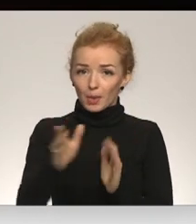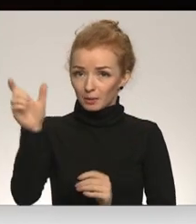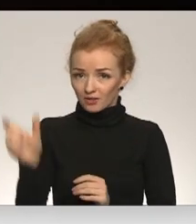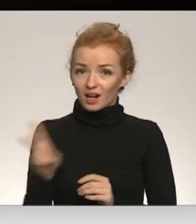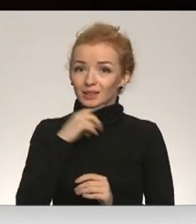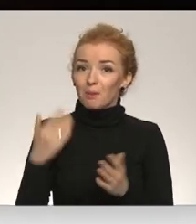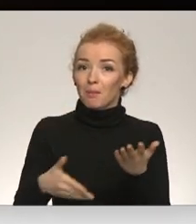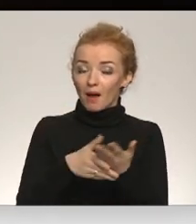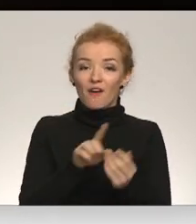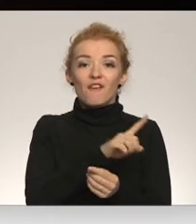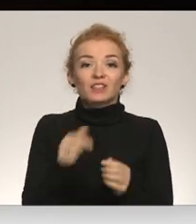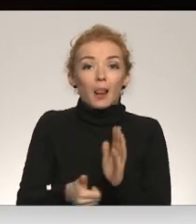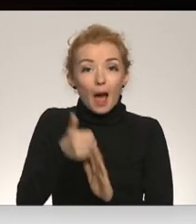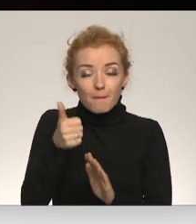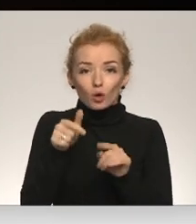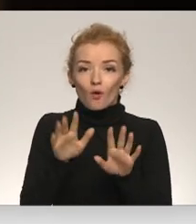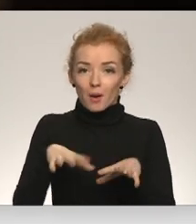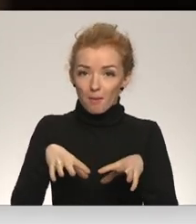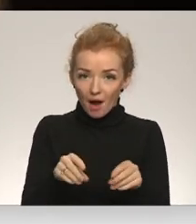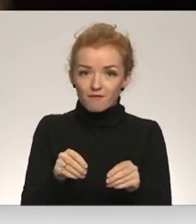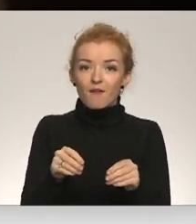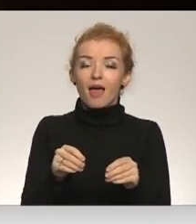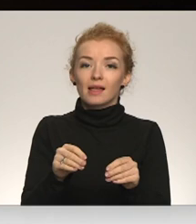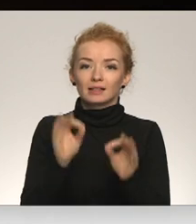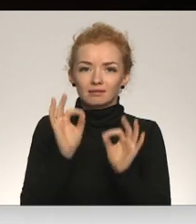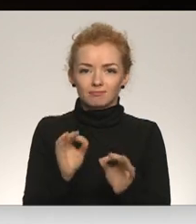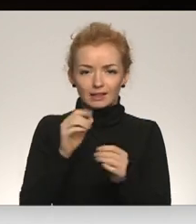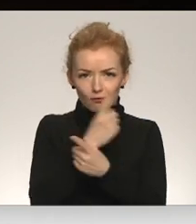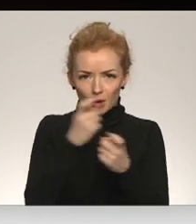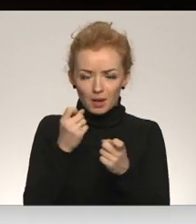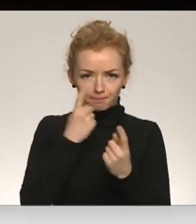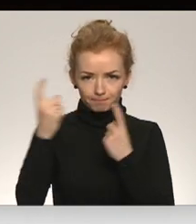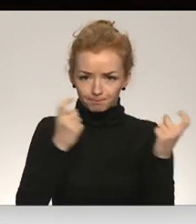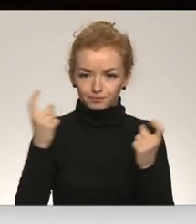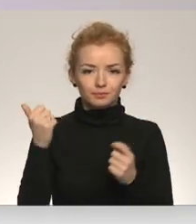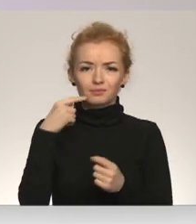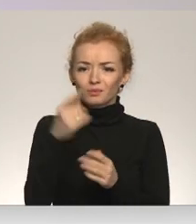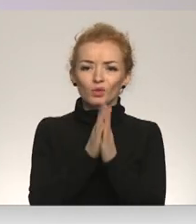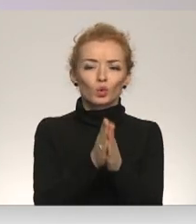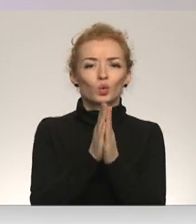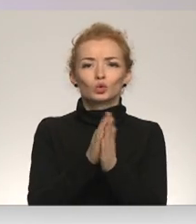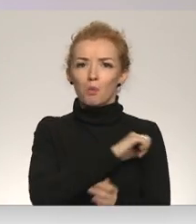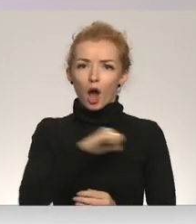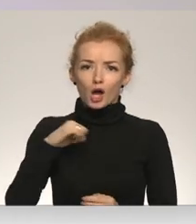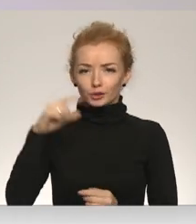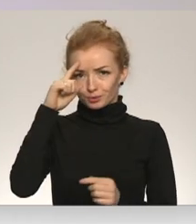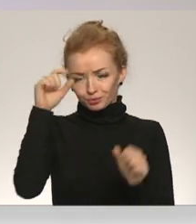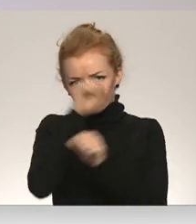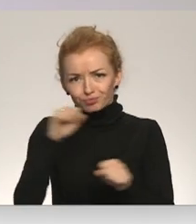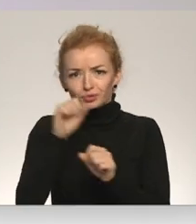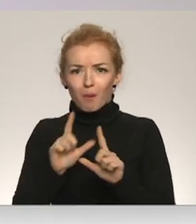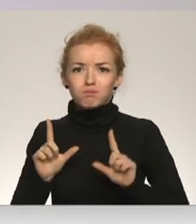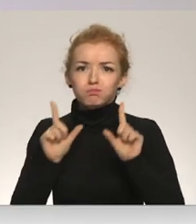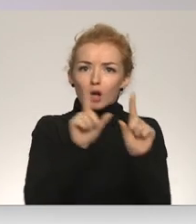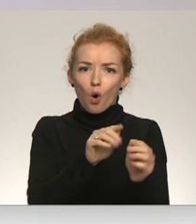palīdzēt. Visefektīvāk to varam izdarīt centralizēti. Visi ir aicināti nedoties paši uz savu galvu uz